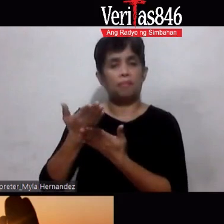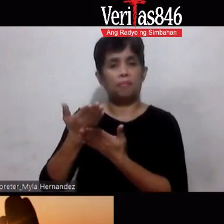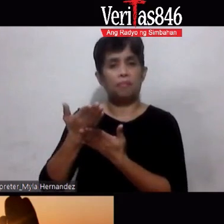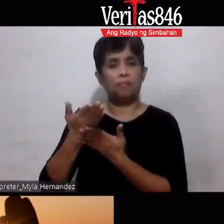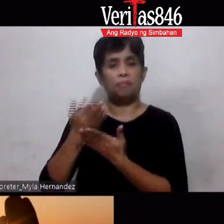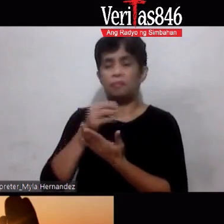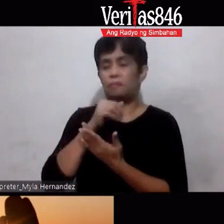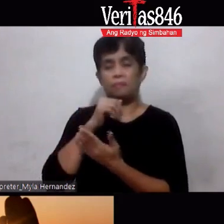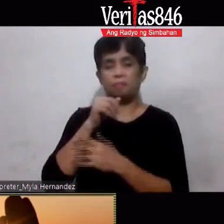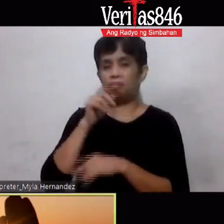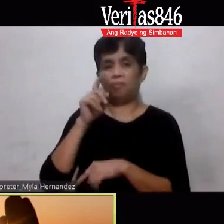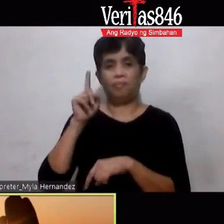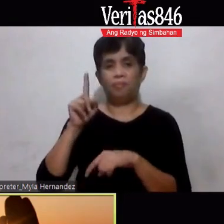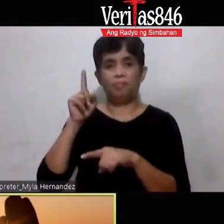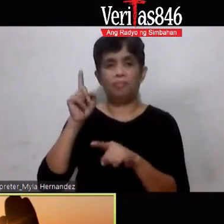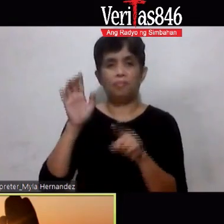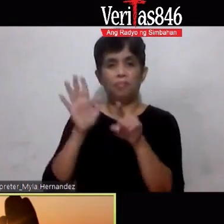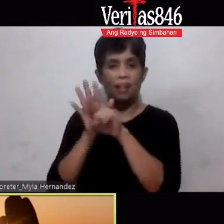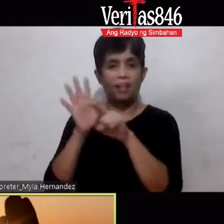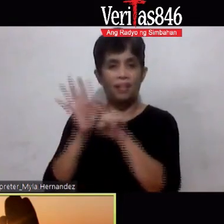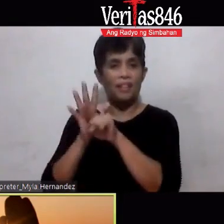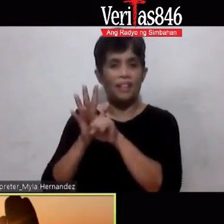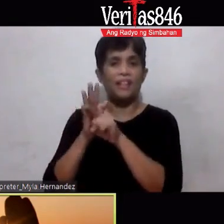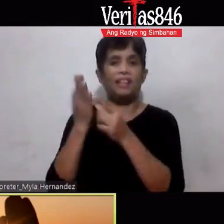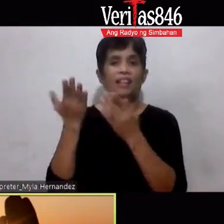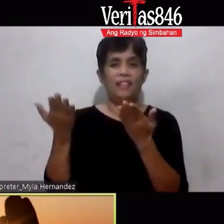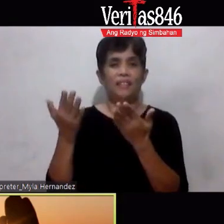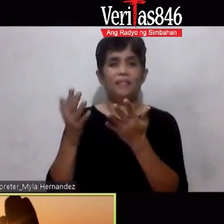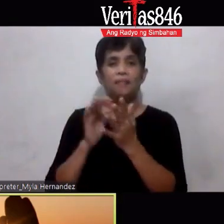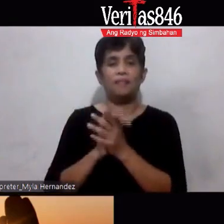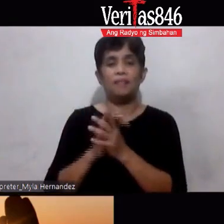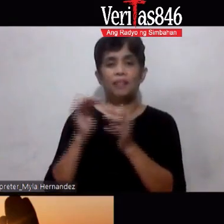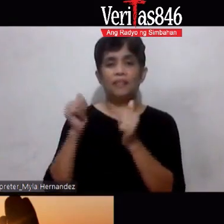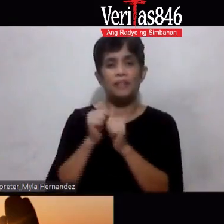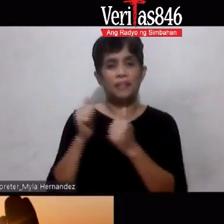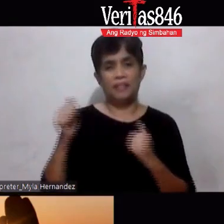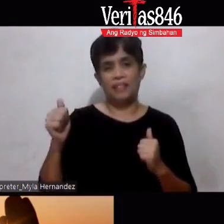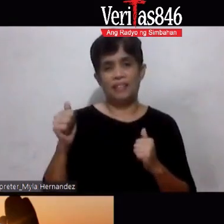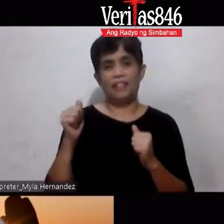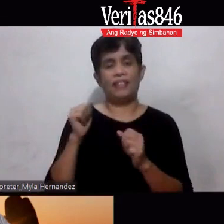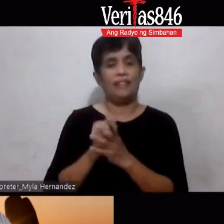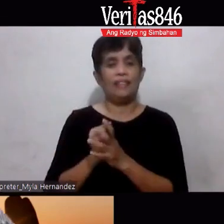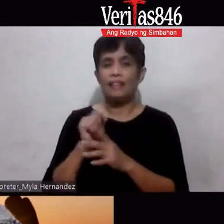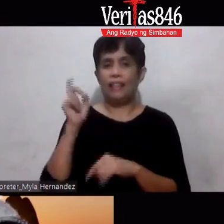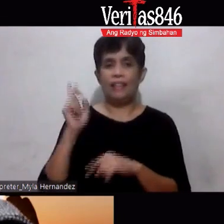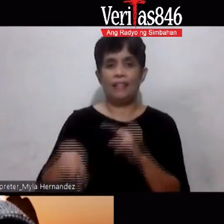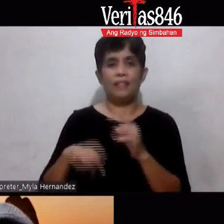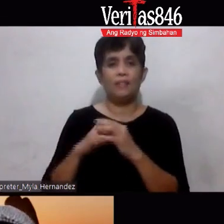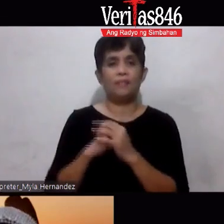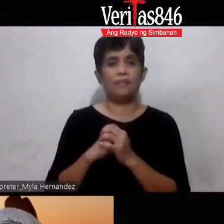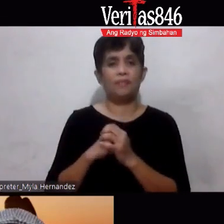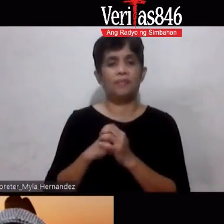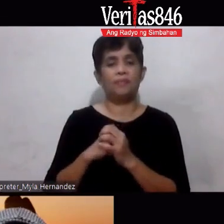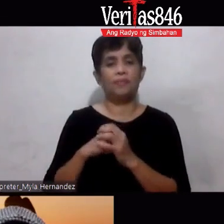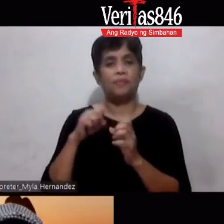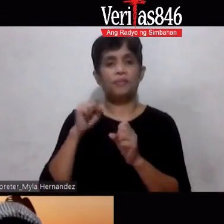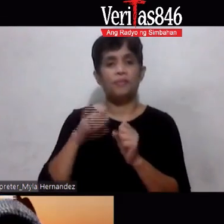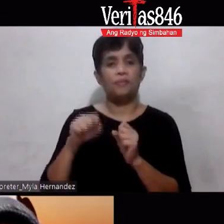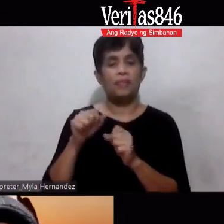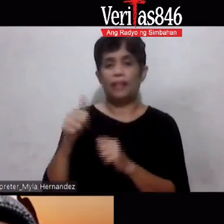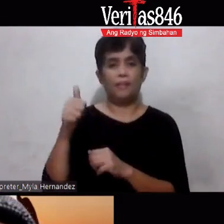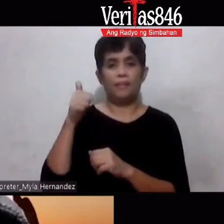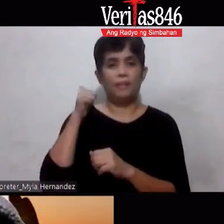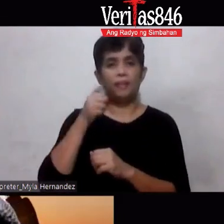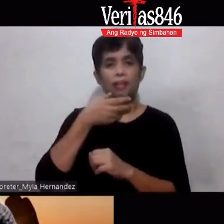ito pwede Hindi ito pwede So anyway ayaw kong